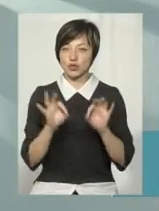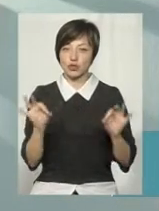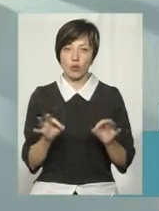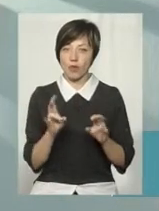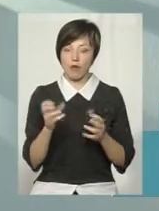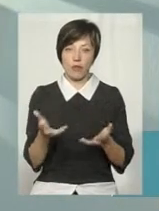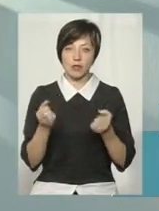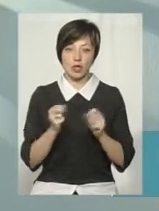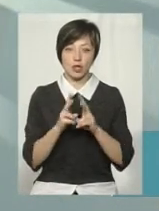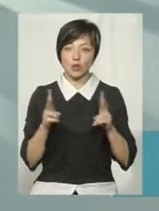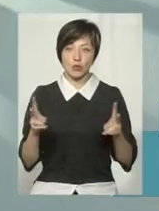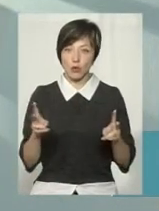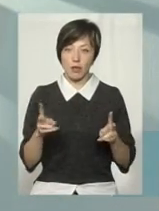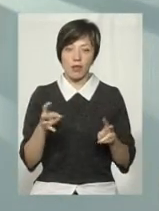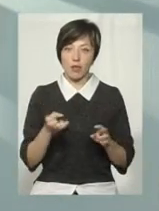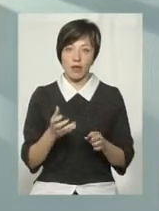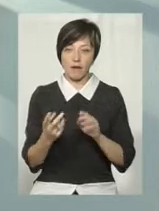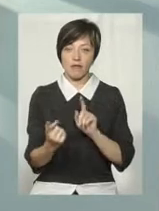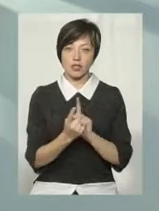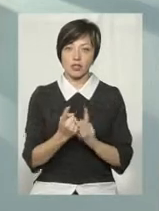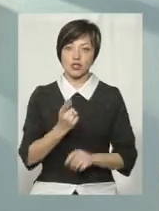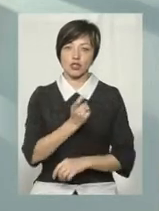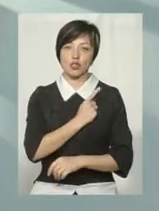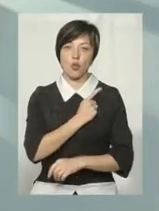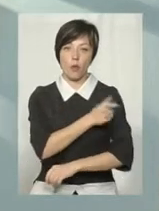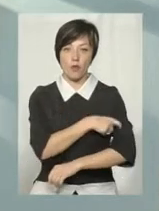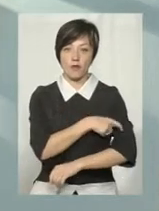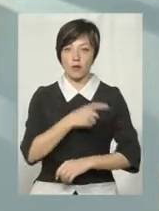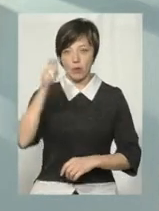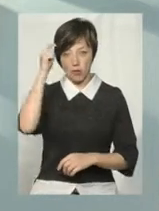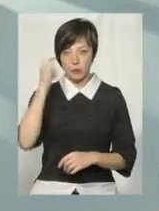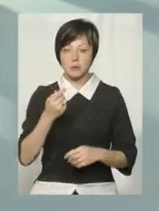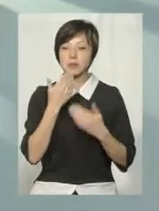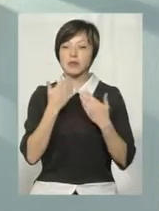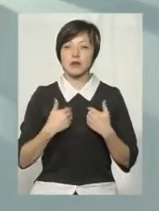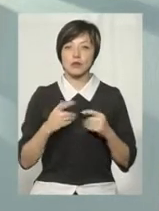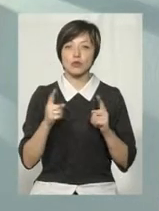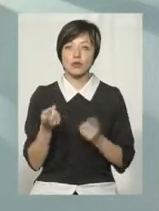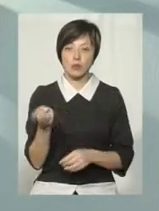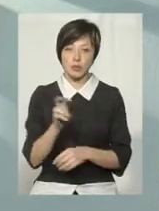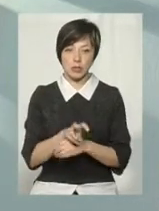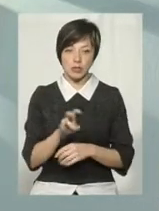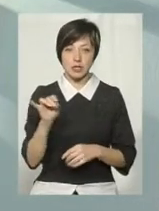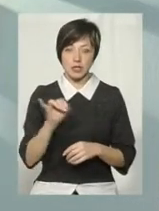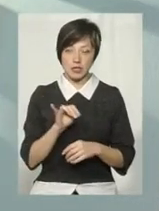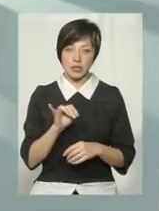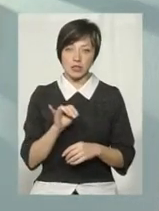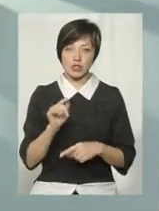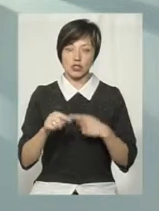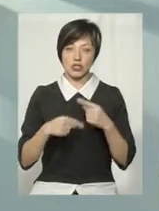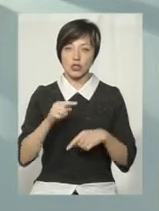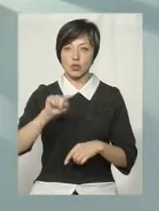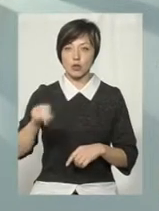отримали, ніхто не вийшов, вийшов тільки хлопчина черговий, запитав, в принципі, з якою ми метою сюди прийшли. І там через